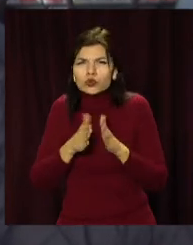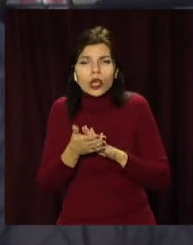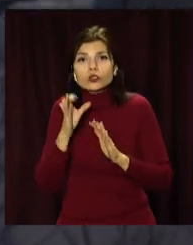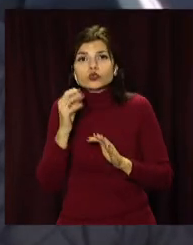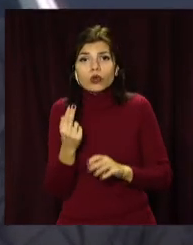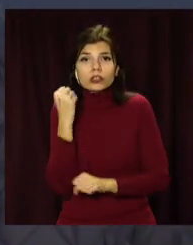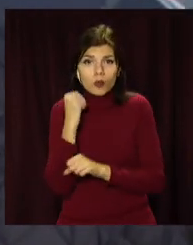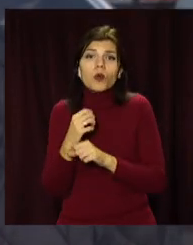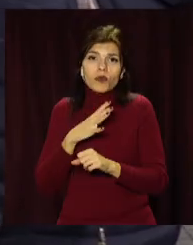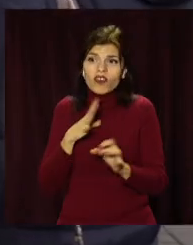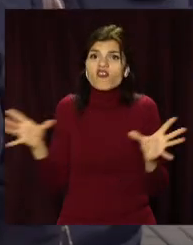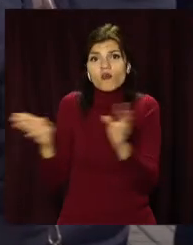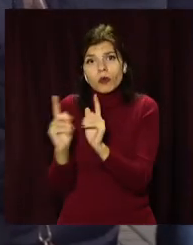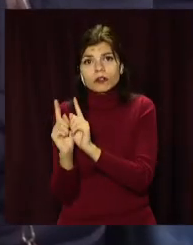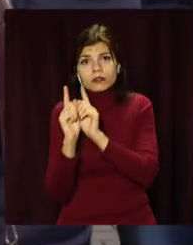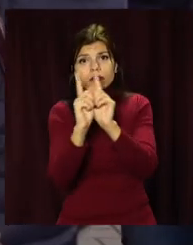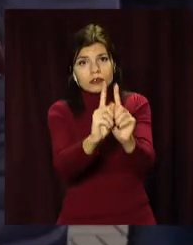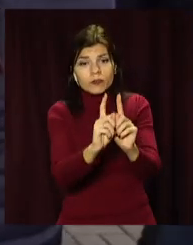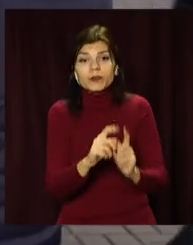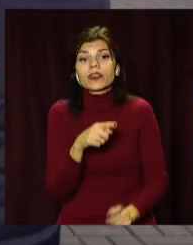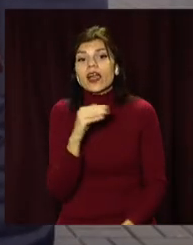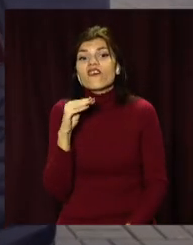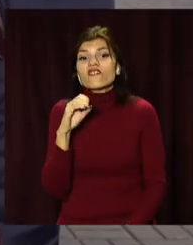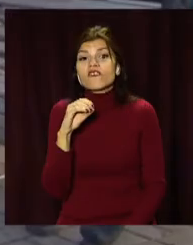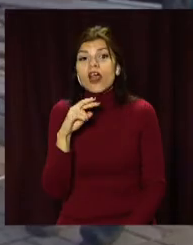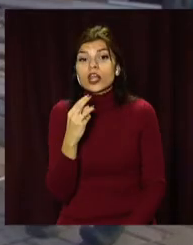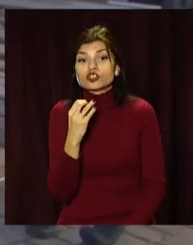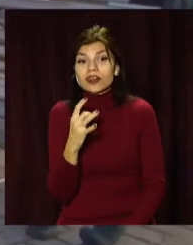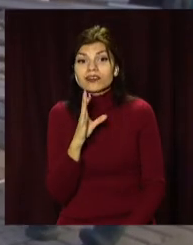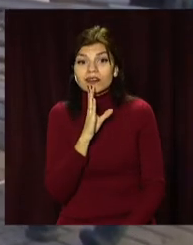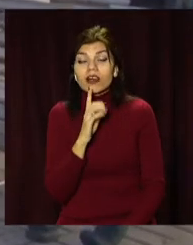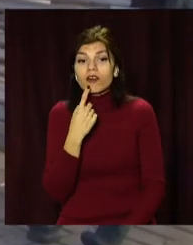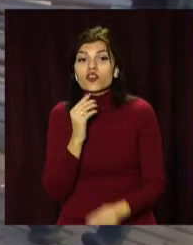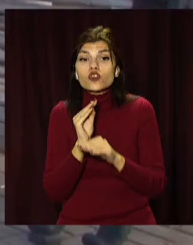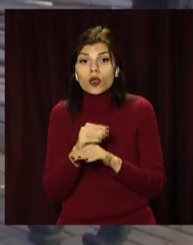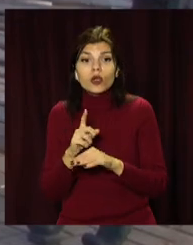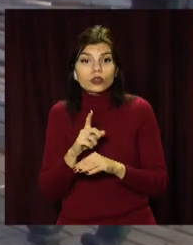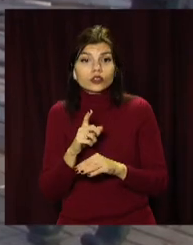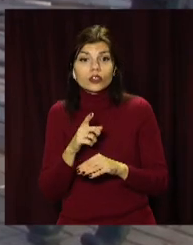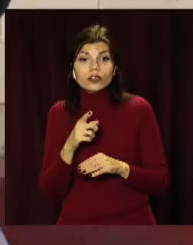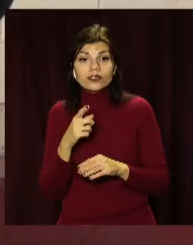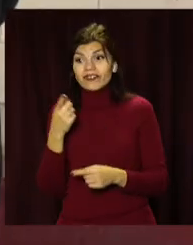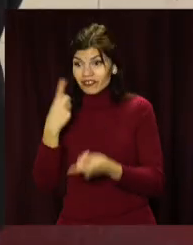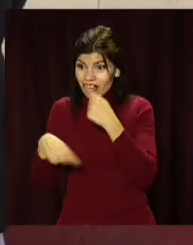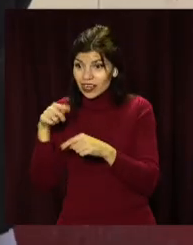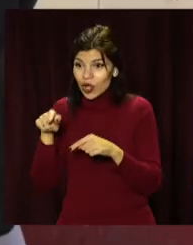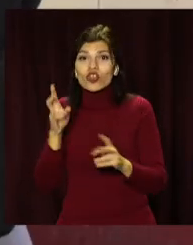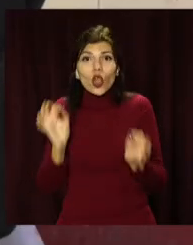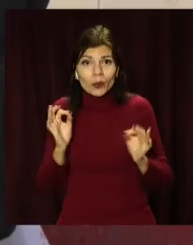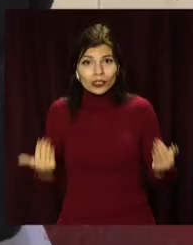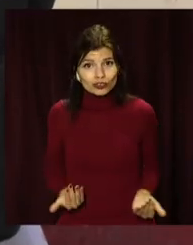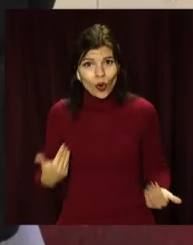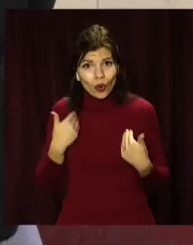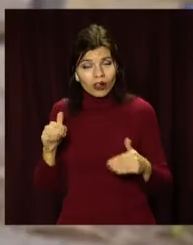соціальні працівники виїжджають з ними. Пані Оксана – фельдшерка соціального центру. Додає, найголовніша перепона до повернення безпритульних до нормального